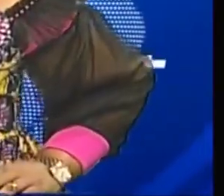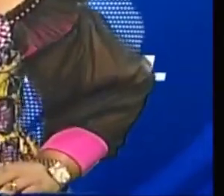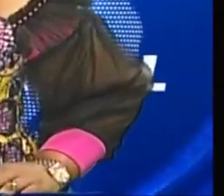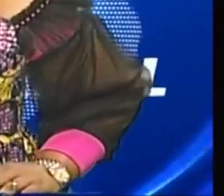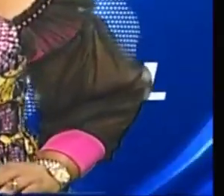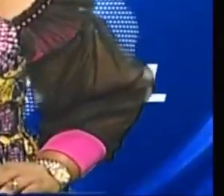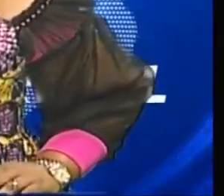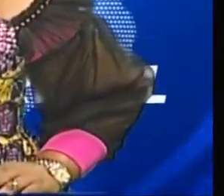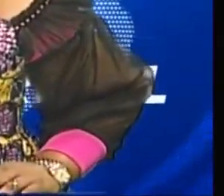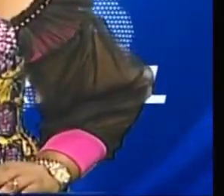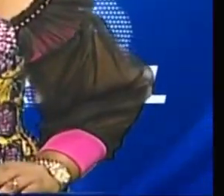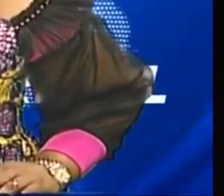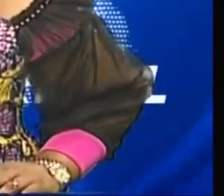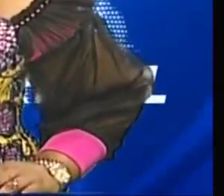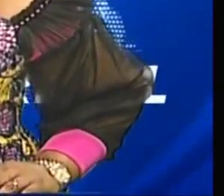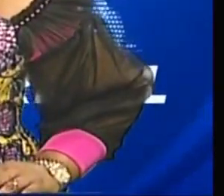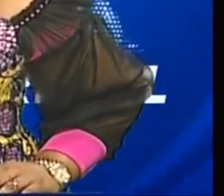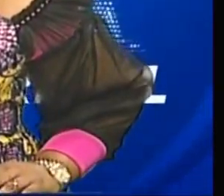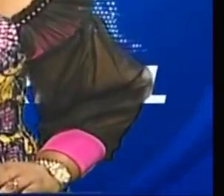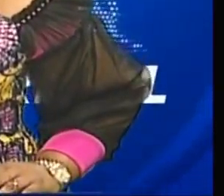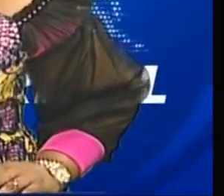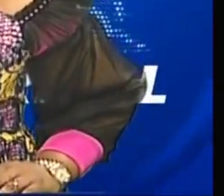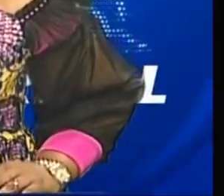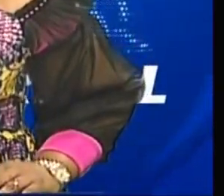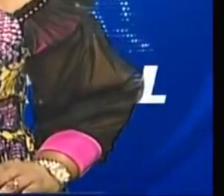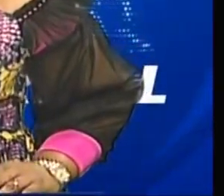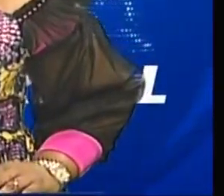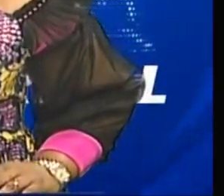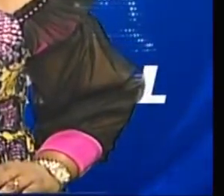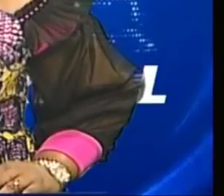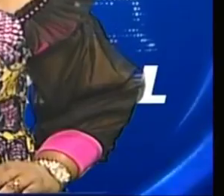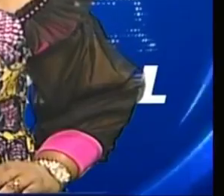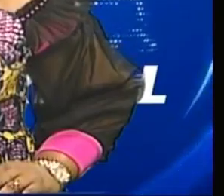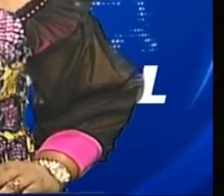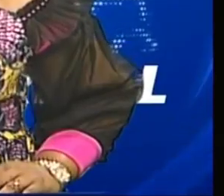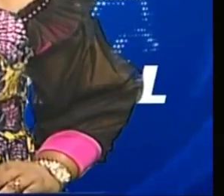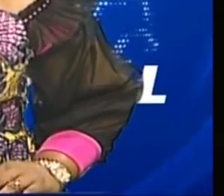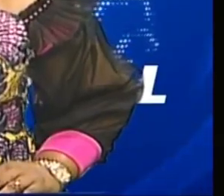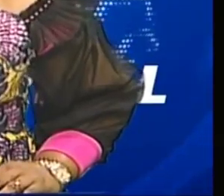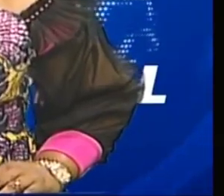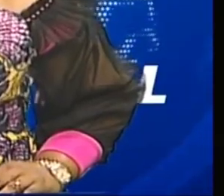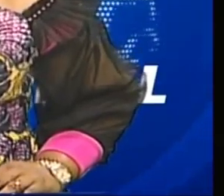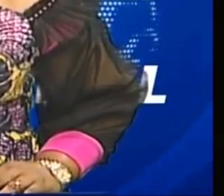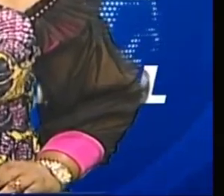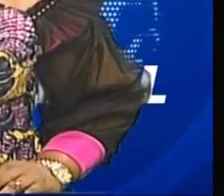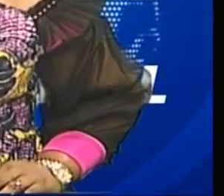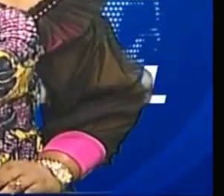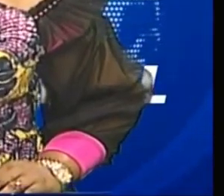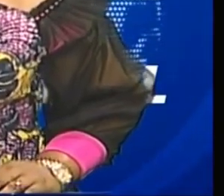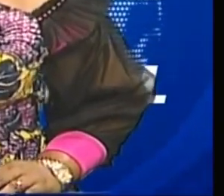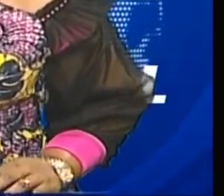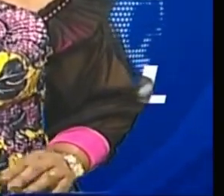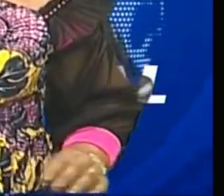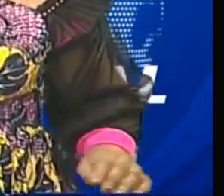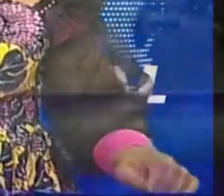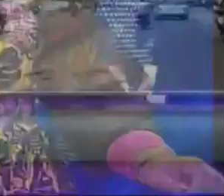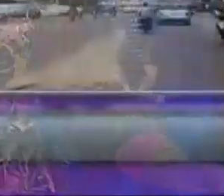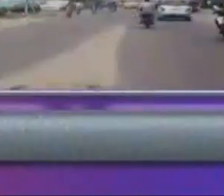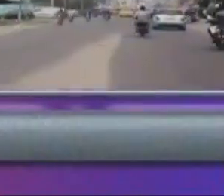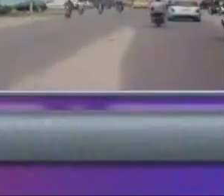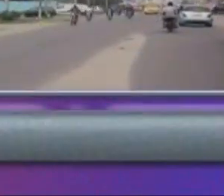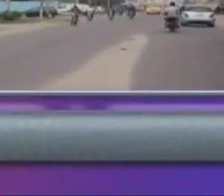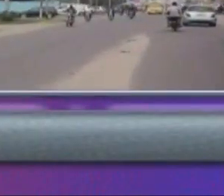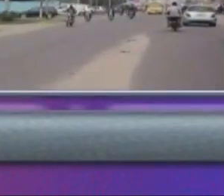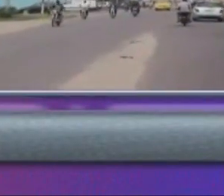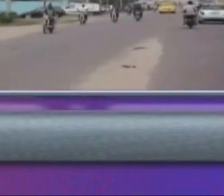5 minutes sur la chaussée, des véhicules se font embarquer par la police pour une fourrière qui coûte toute une fortune. Excédé